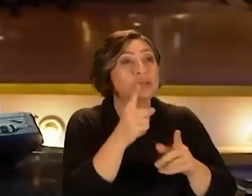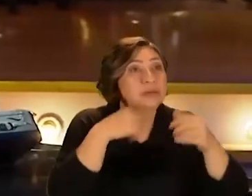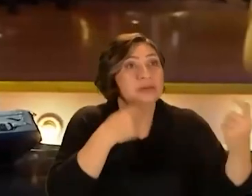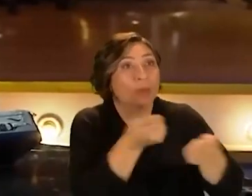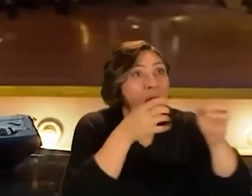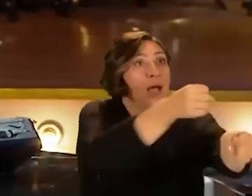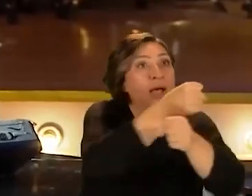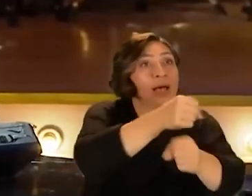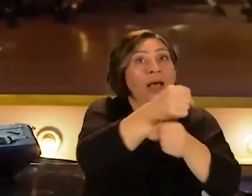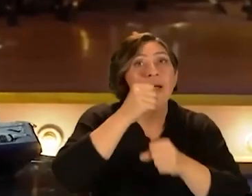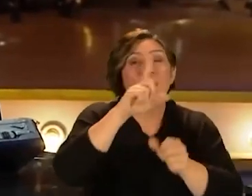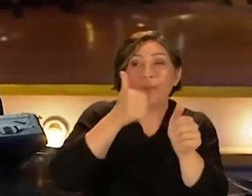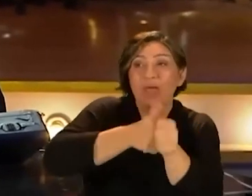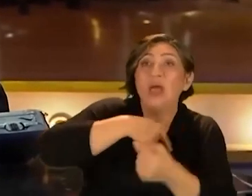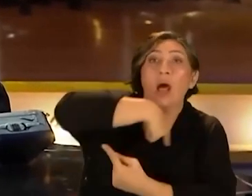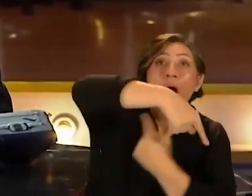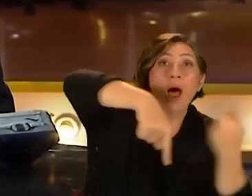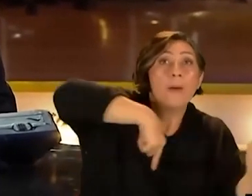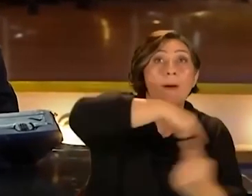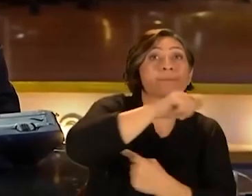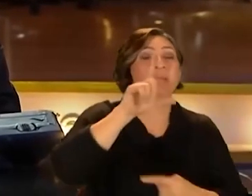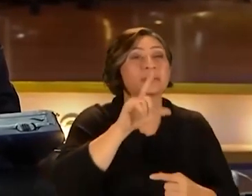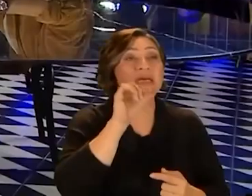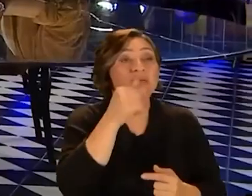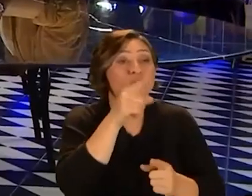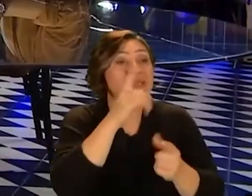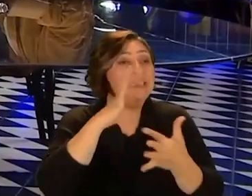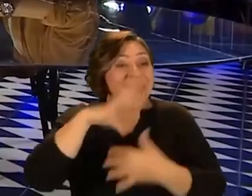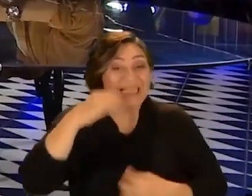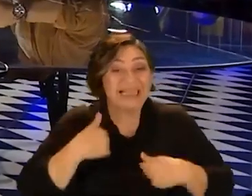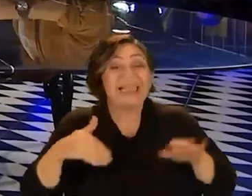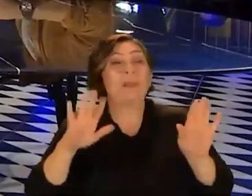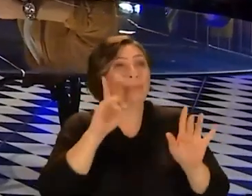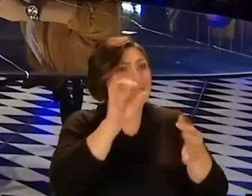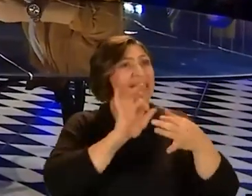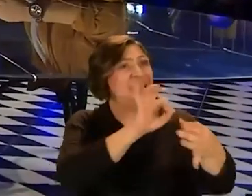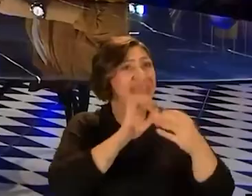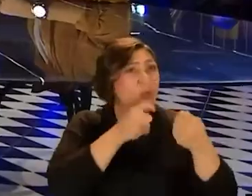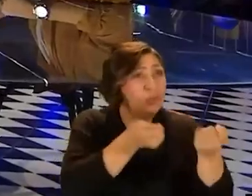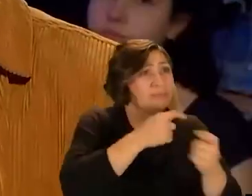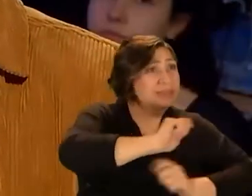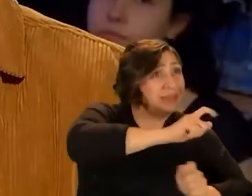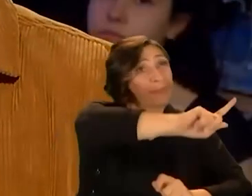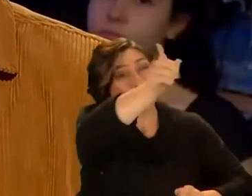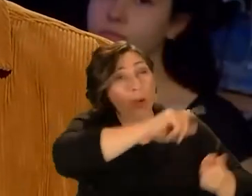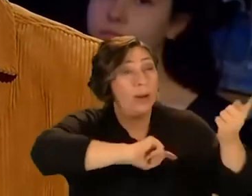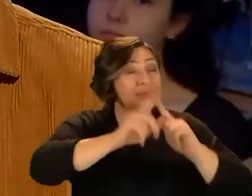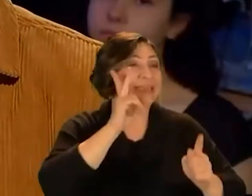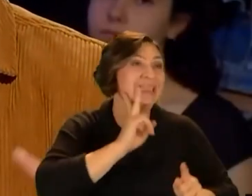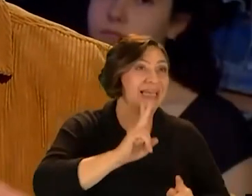kovalamamız gerekiyordu. Sürekli bir menajer aramam gerekiyordu ve hiç bu insan değilim. Yani biriyle böyle ilişki kovalayım. Gideyim işte